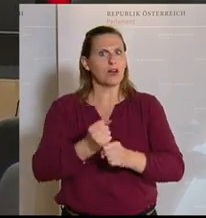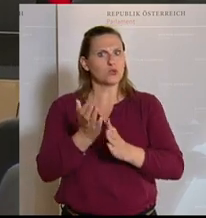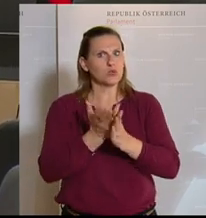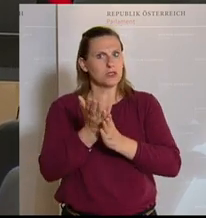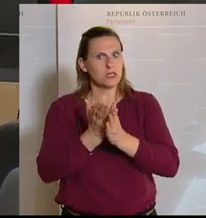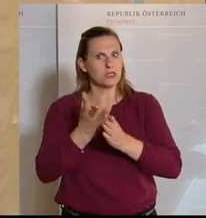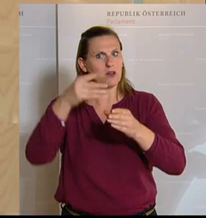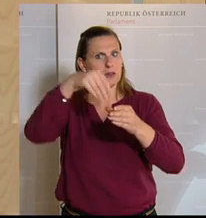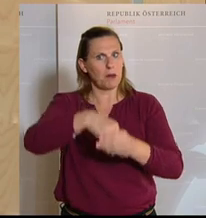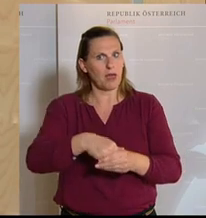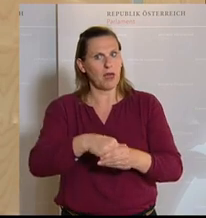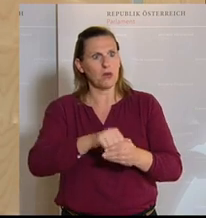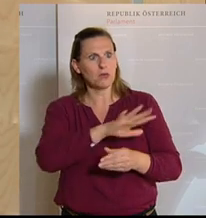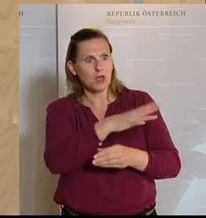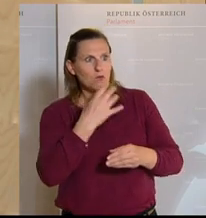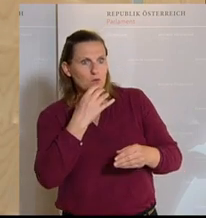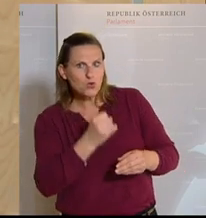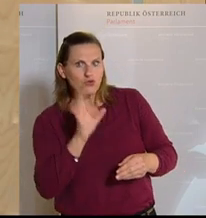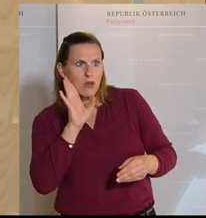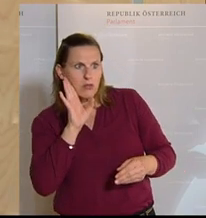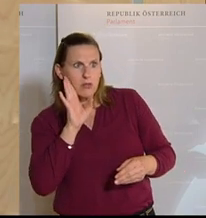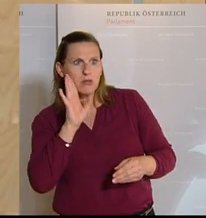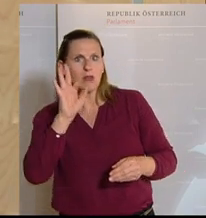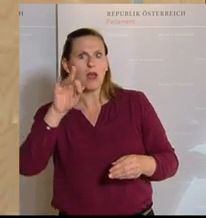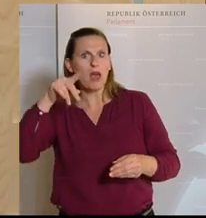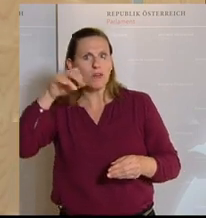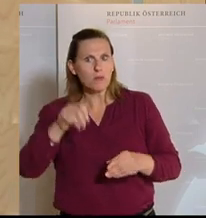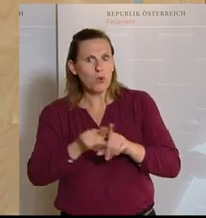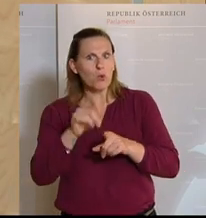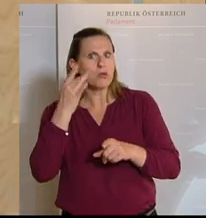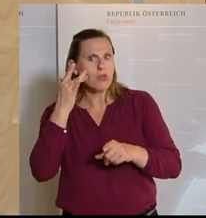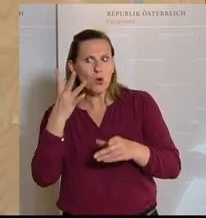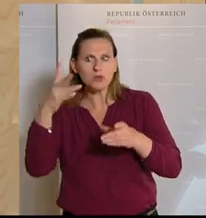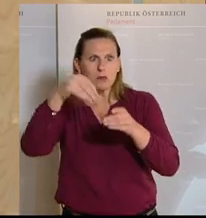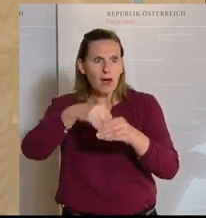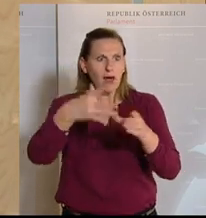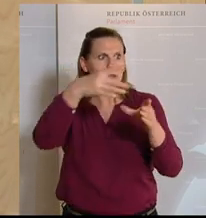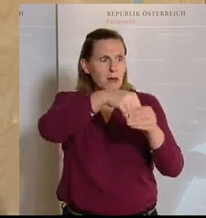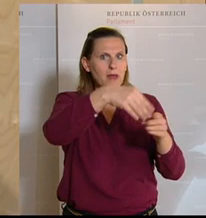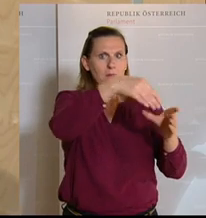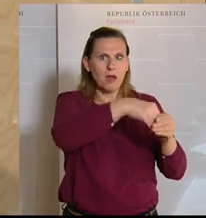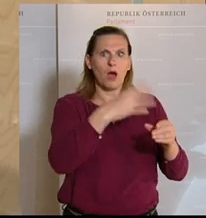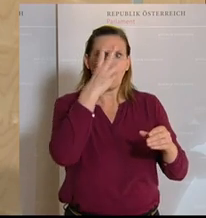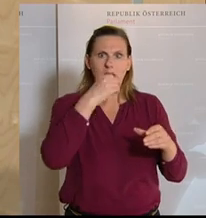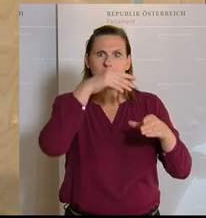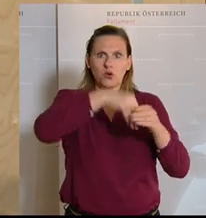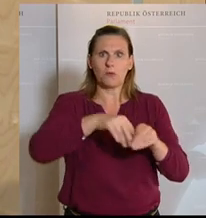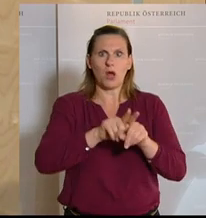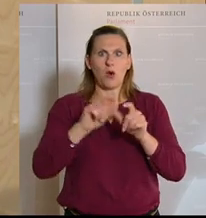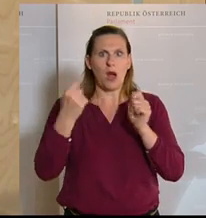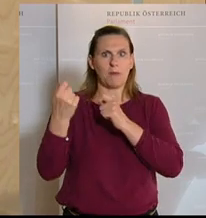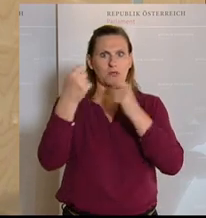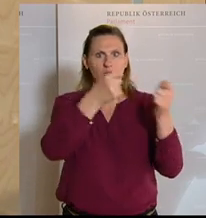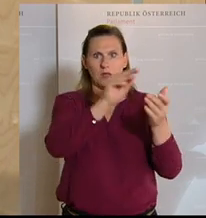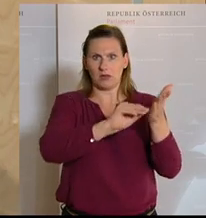Und wir haben ihre Anregungen, nicht nur seitens der FPÖ, auch seitens der NEOS, aufgenommen, ernst genommen und auch in einen Abänderungsantrag